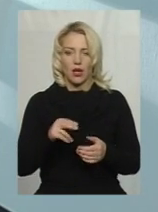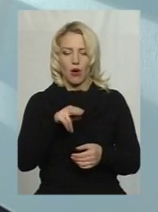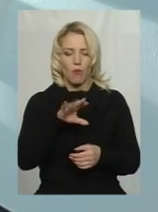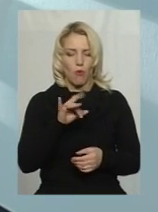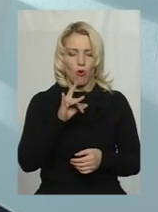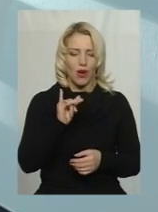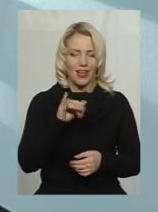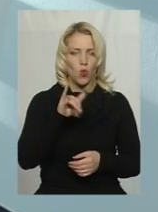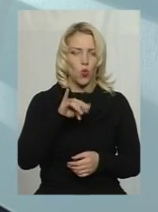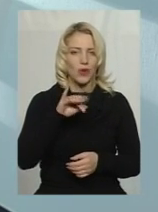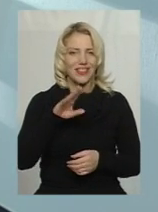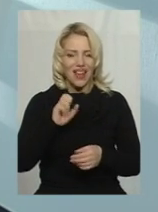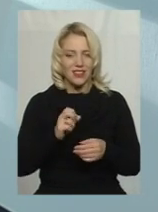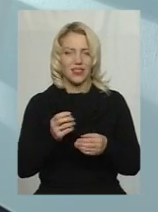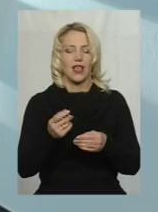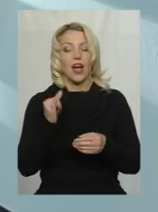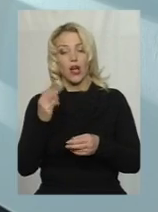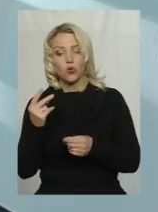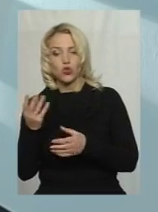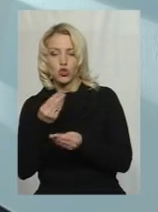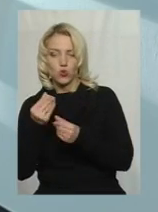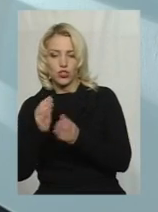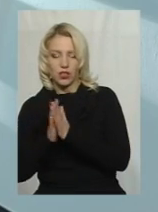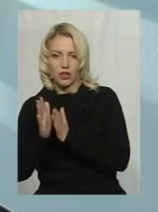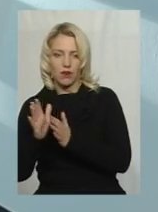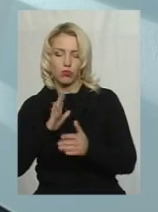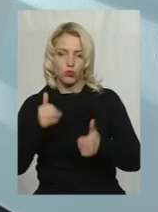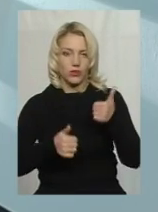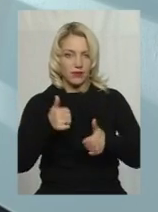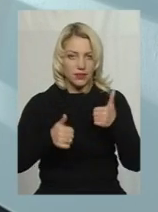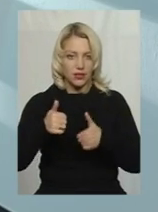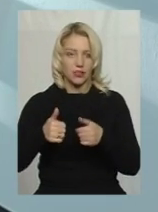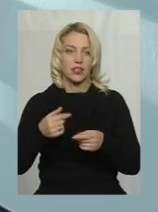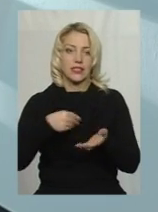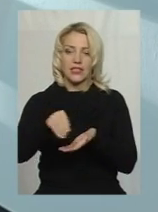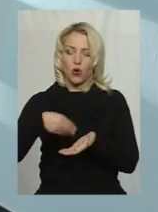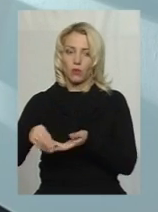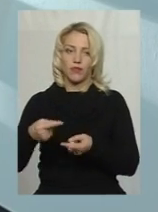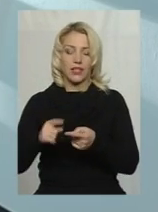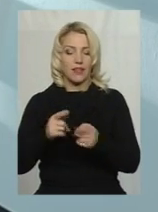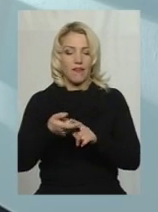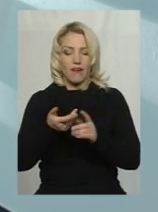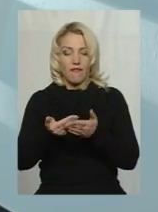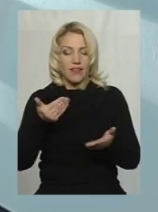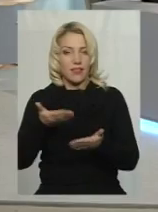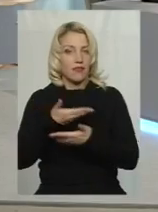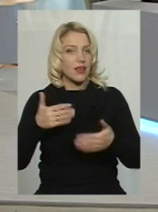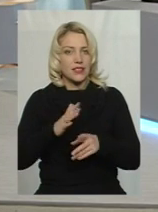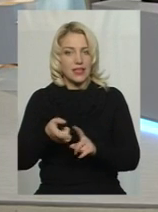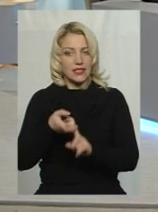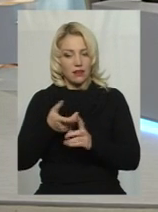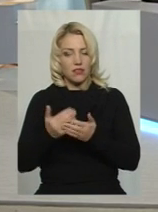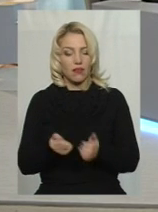інший – штучною травою. Були проведені тендерні процедури закупівель, і тут уже не від нас залежить, тобто є певна кількість